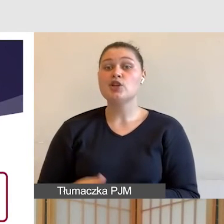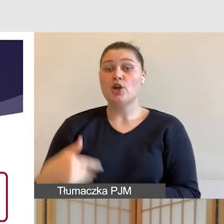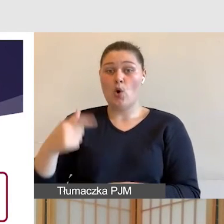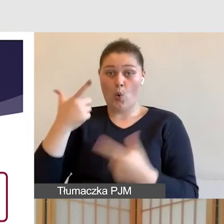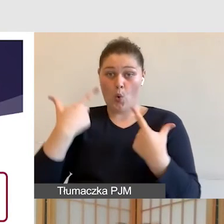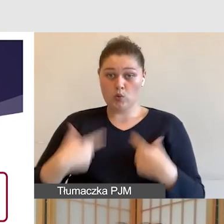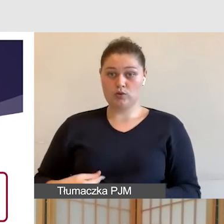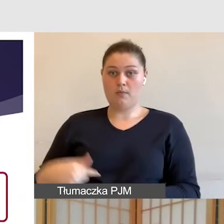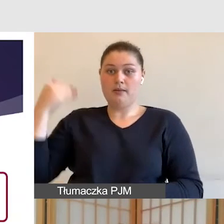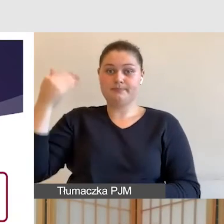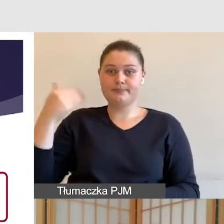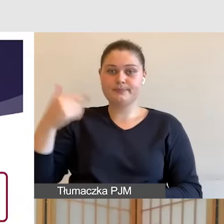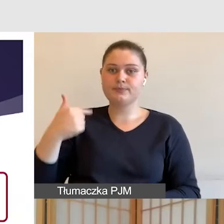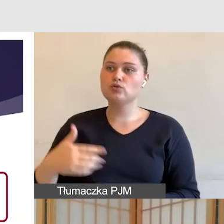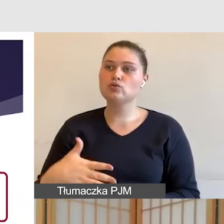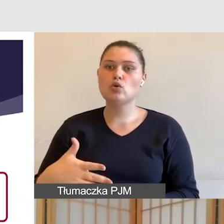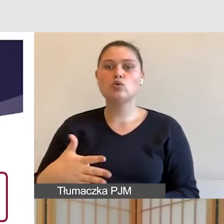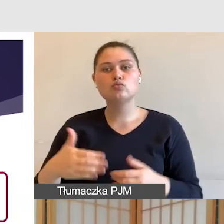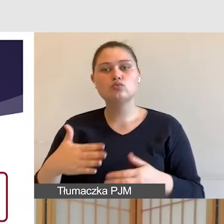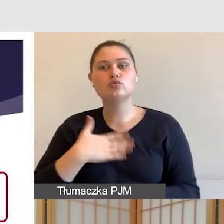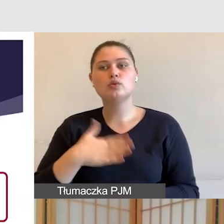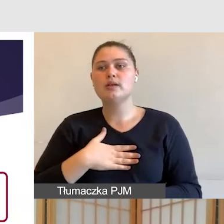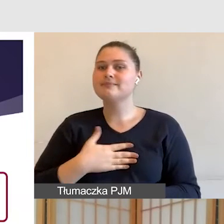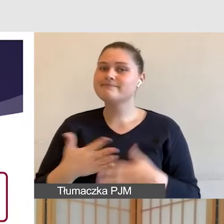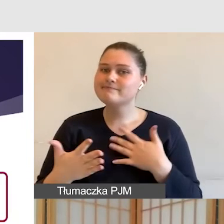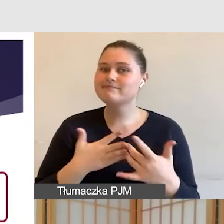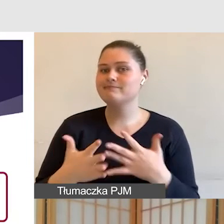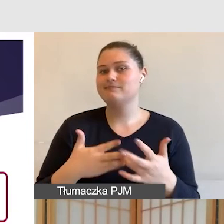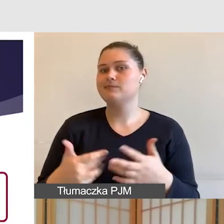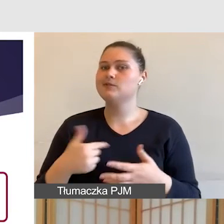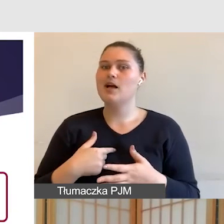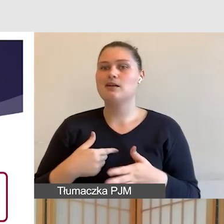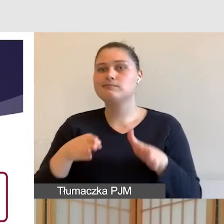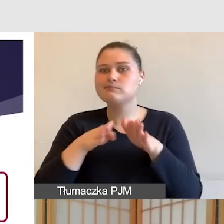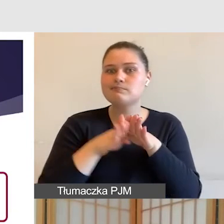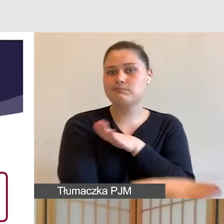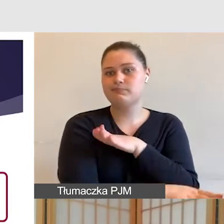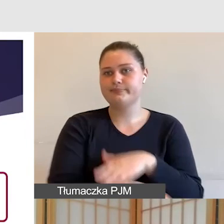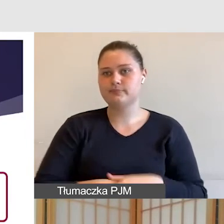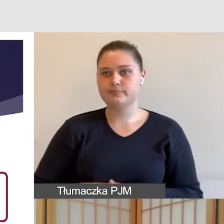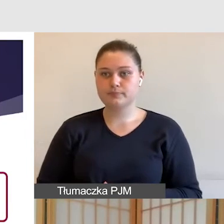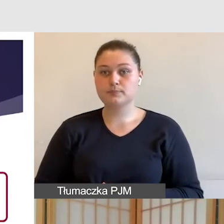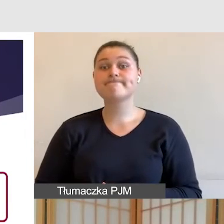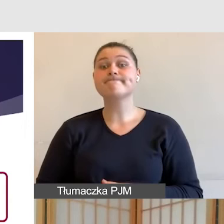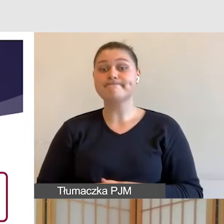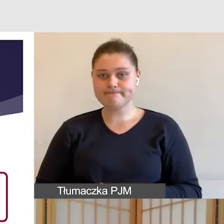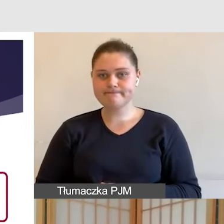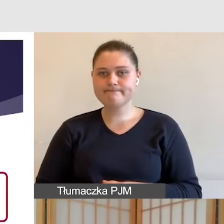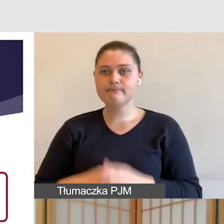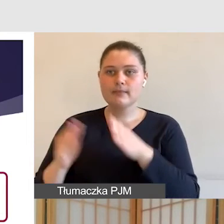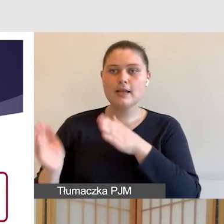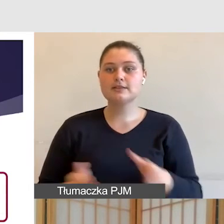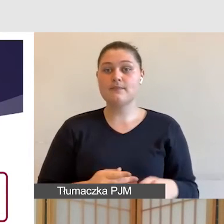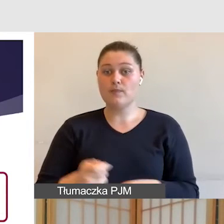po prostu wykluczeni z tego procesu. Kolejnym elementem, o którym mówiłam, jest mikrofon dla wykładowcy. Przede wszystkim, proszę